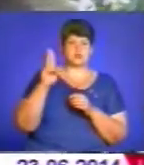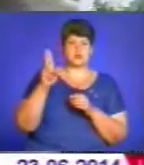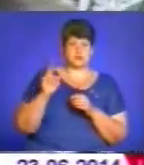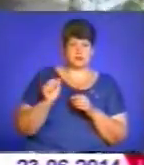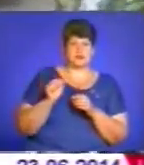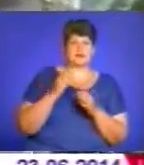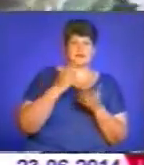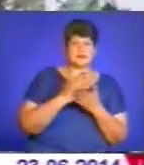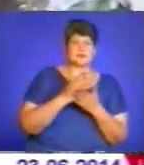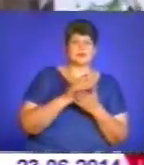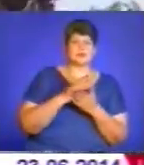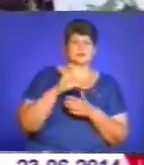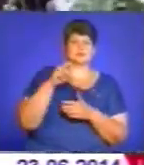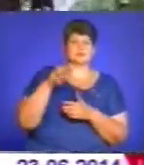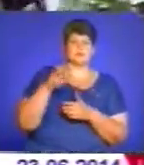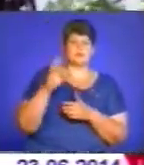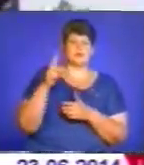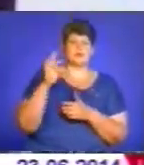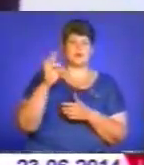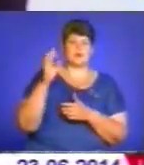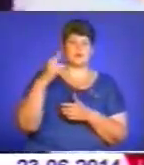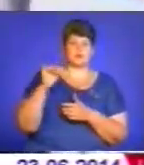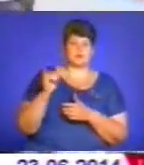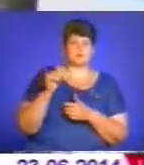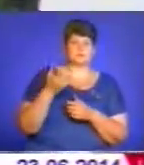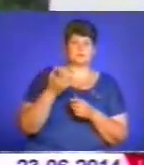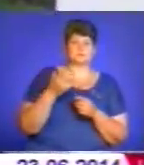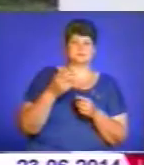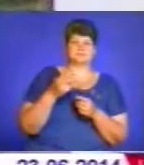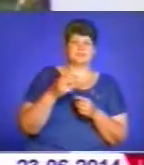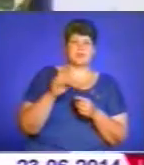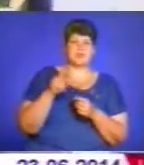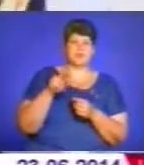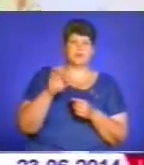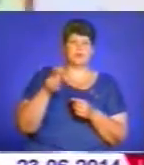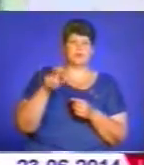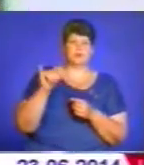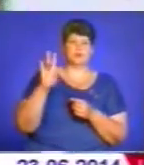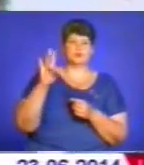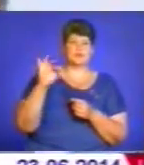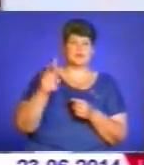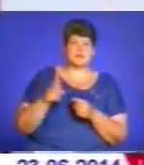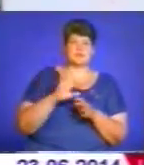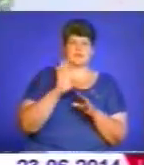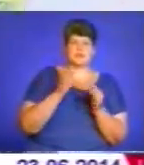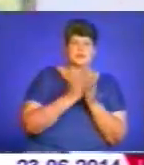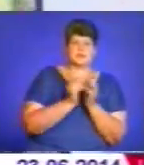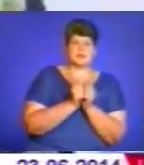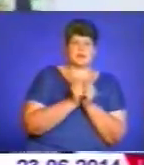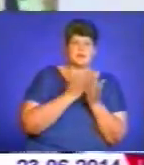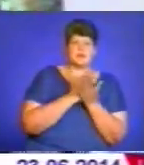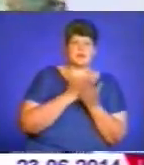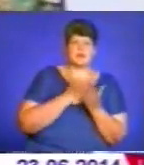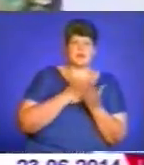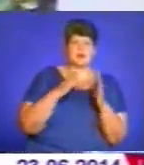смородина, полуниця. Ну, знаю, всі, які ростуть біля мене, біля моєї хати. Самі